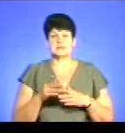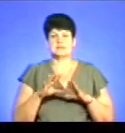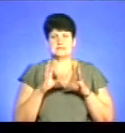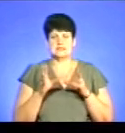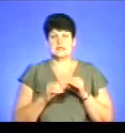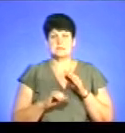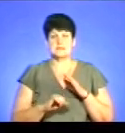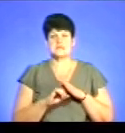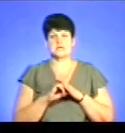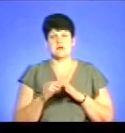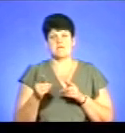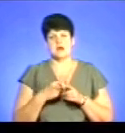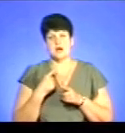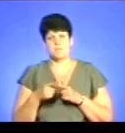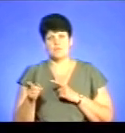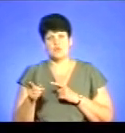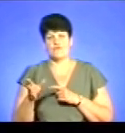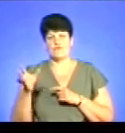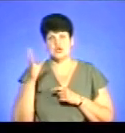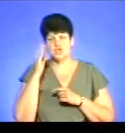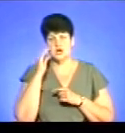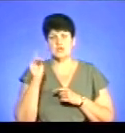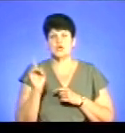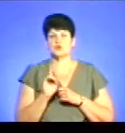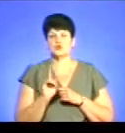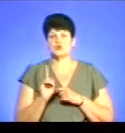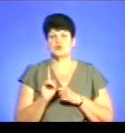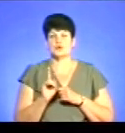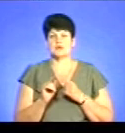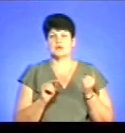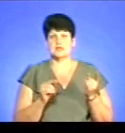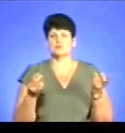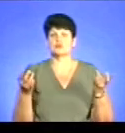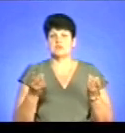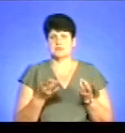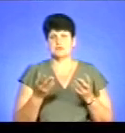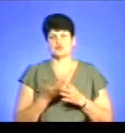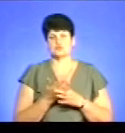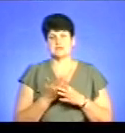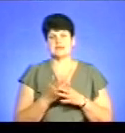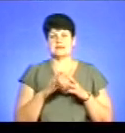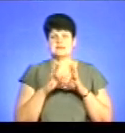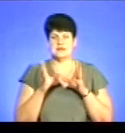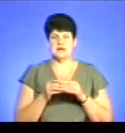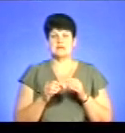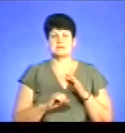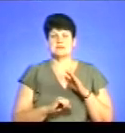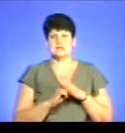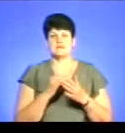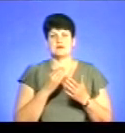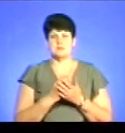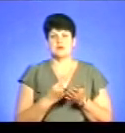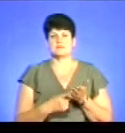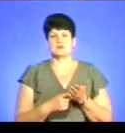загальних підставах або вважає, що їй потрібна субсидія, і на загальних підставах і має аргументи,